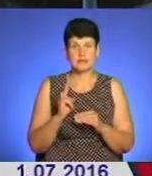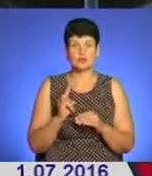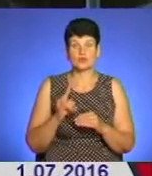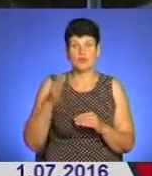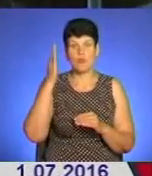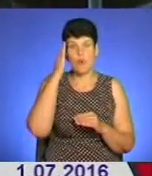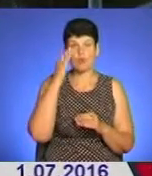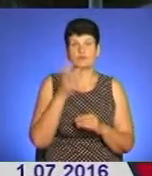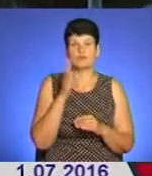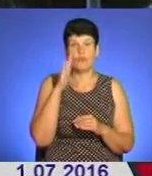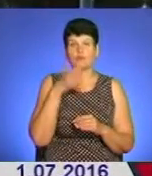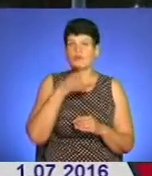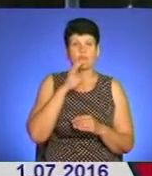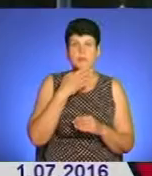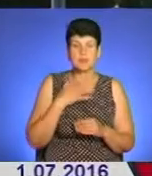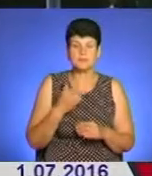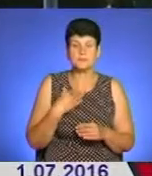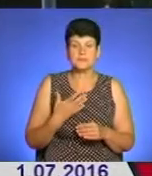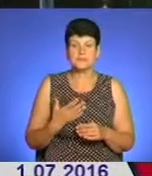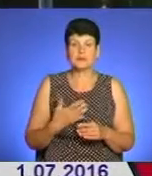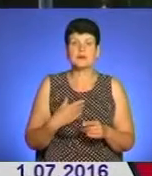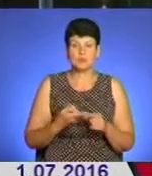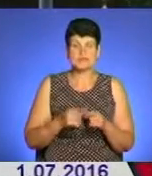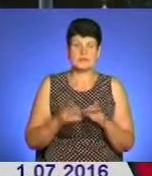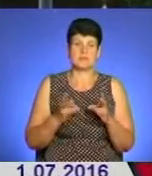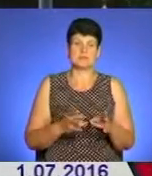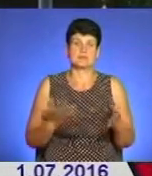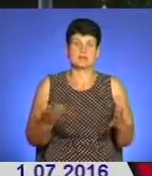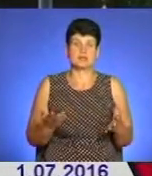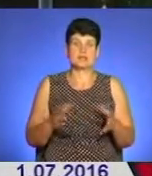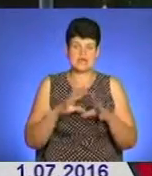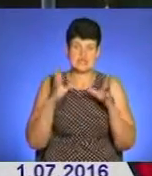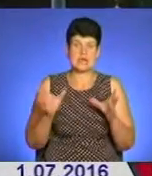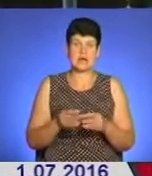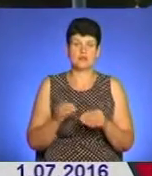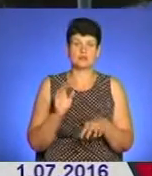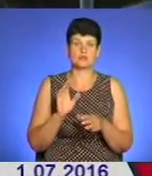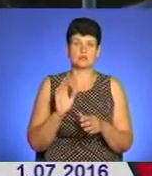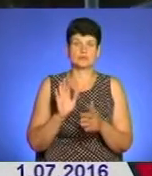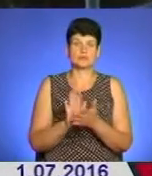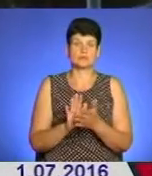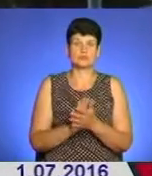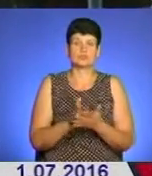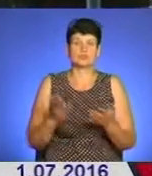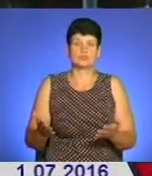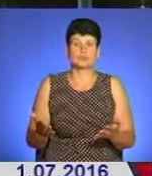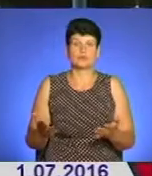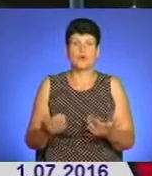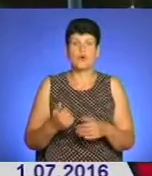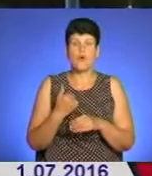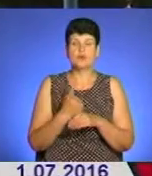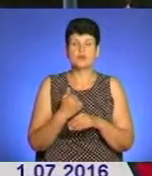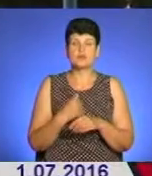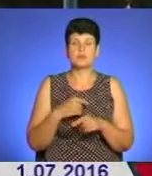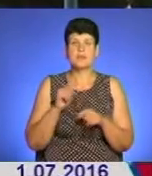голову, не кутали воду. Власне, є небезпека, є небезпека загального забруднення. А саме головне, це те, що ми